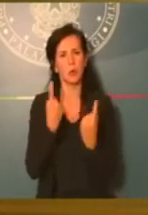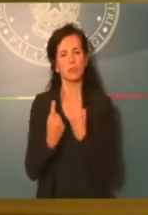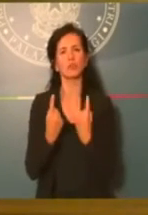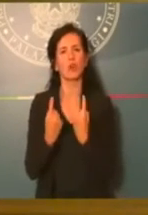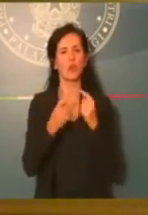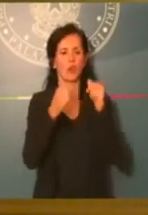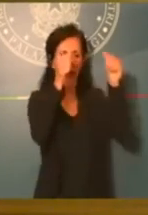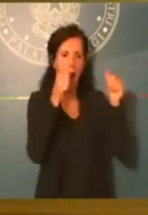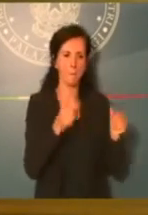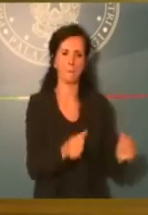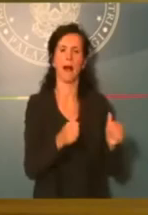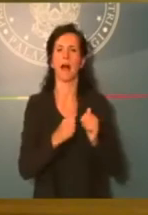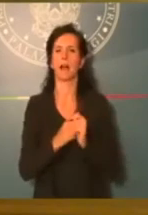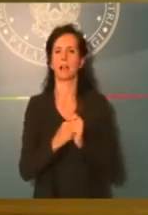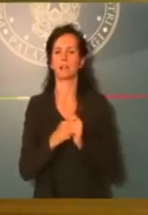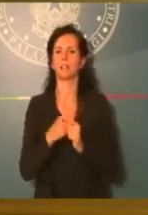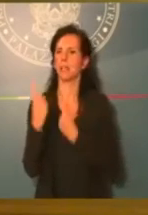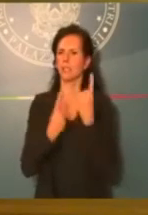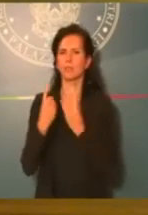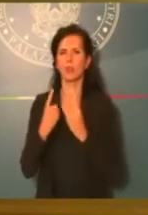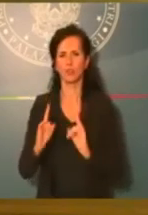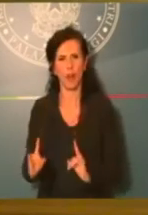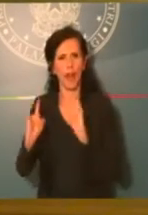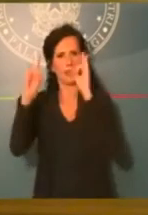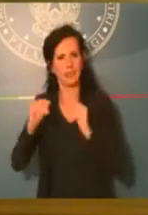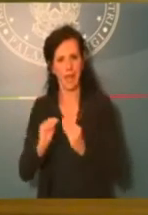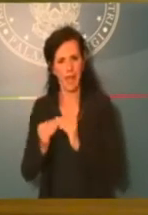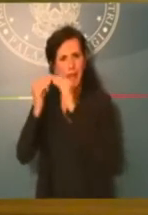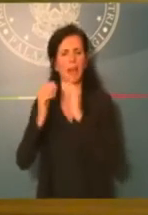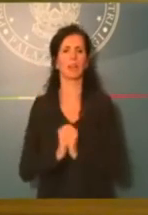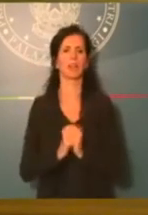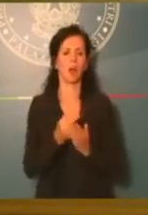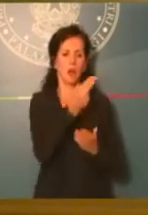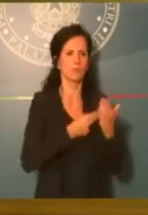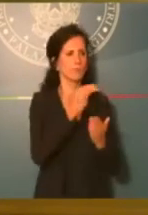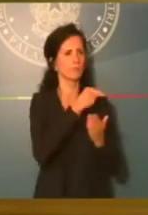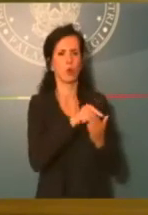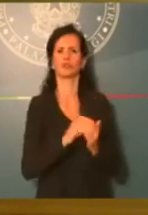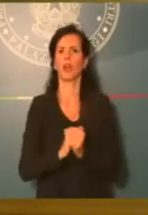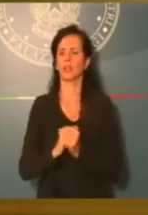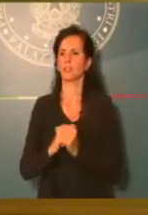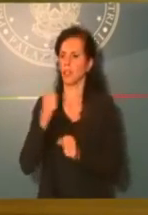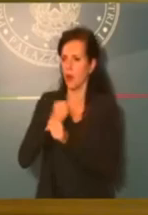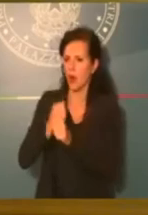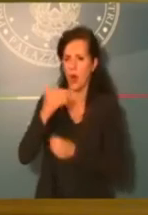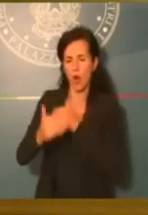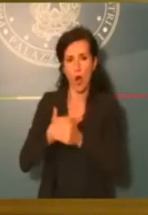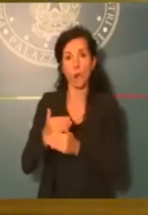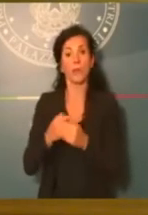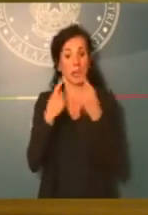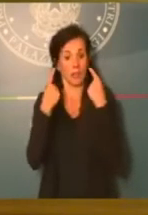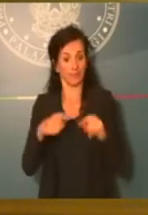appalti, ai cantieri, alle opere, alla strategicità delle opere, oggettivamente il